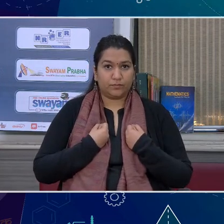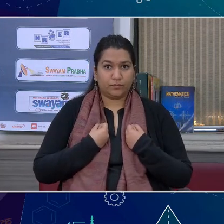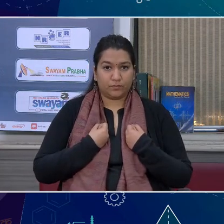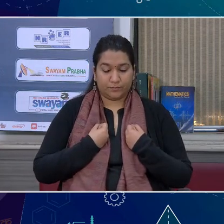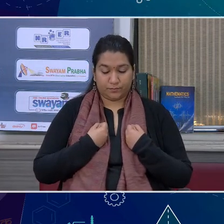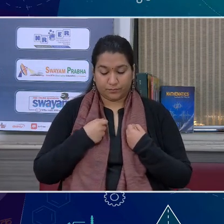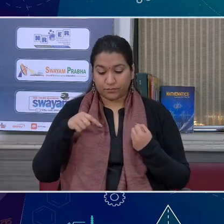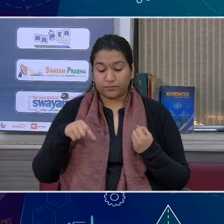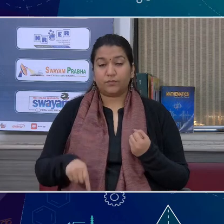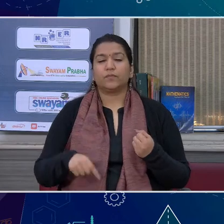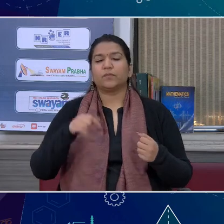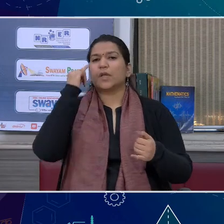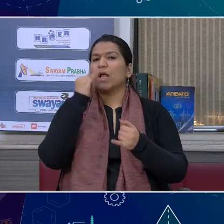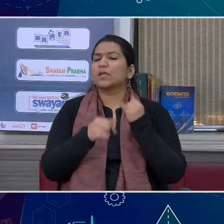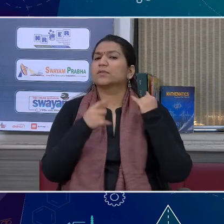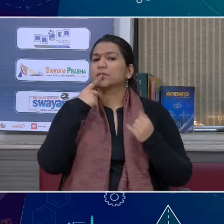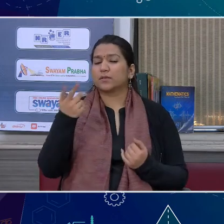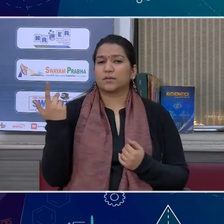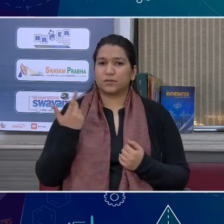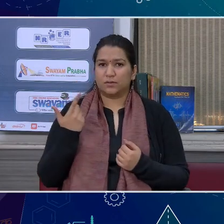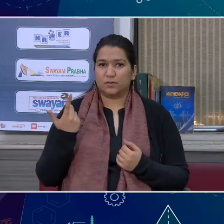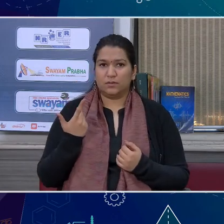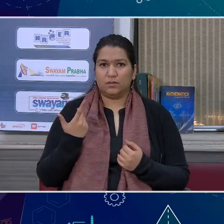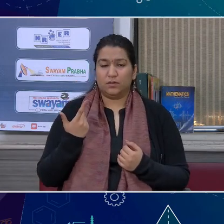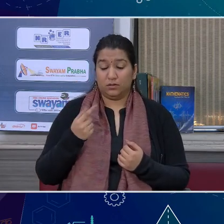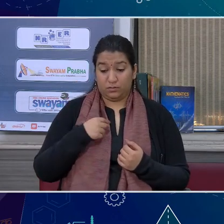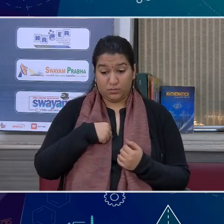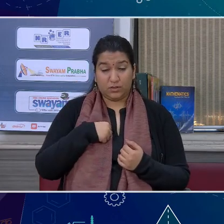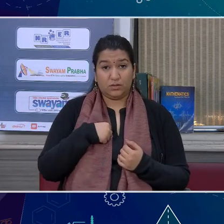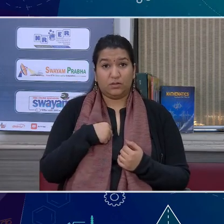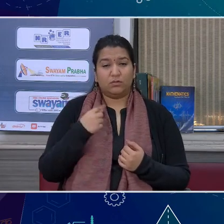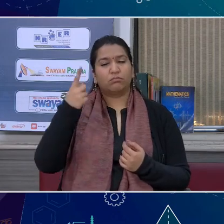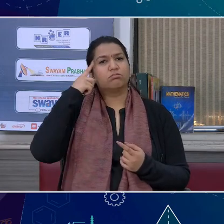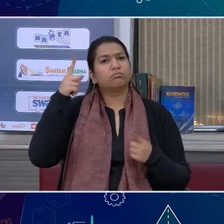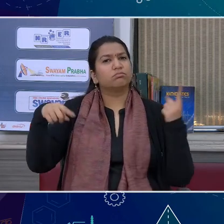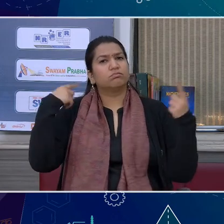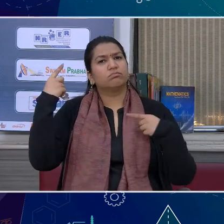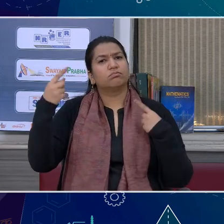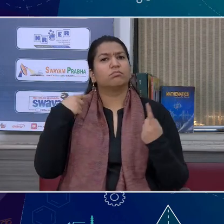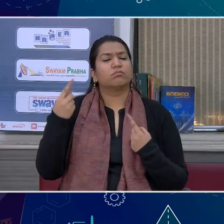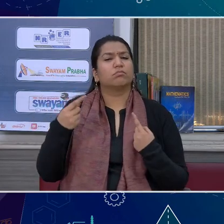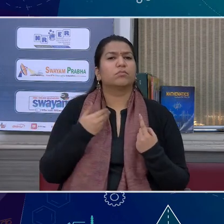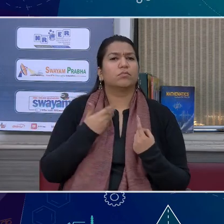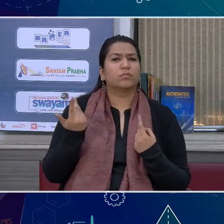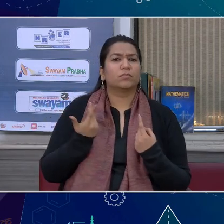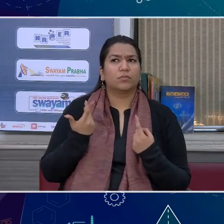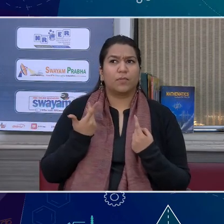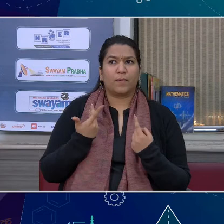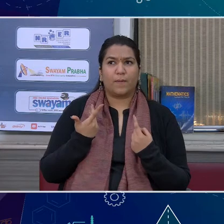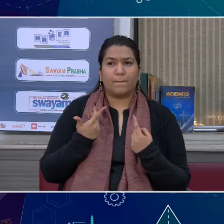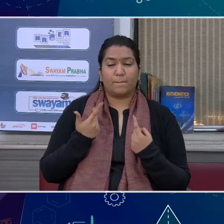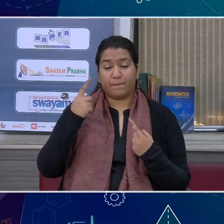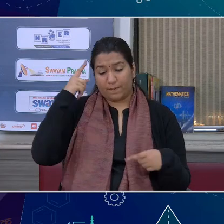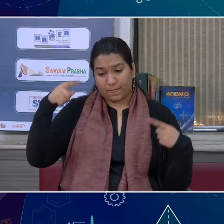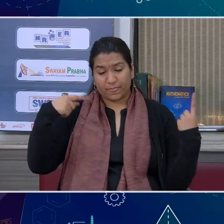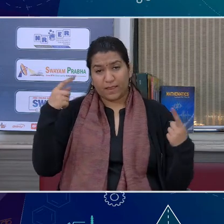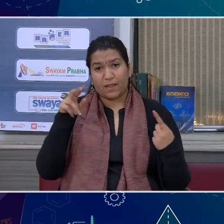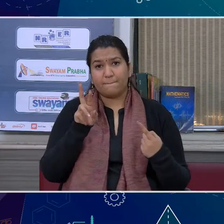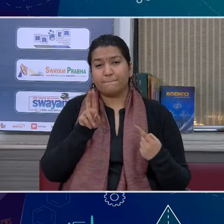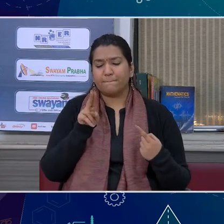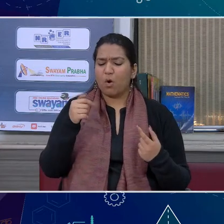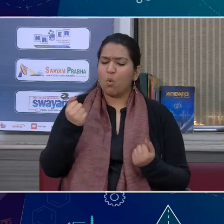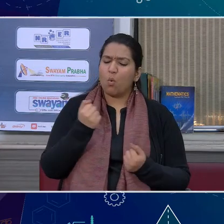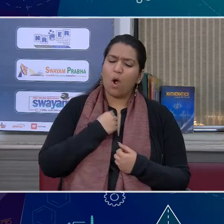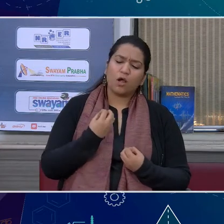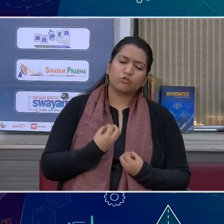पध्याश में कभी कहते हैं मैं दीवानों का वेश लिए फिरता हूं और दिवाना अपनी